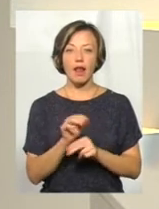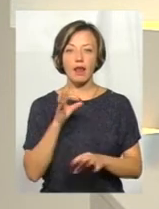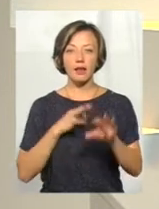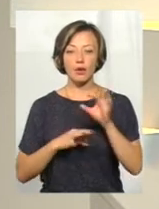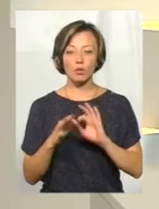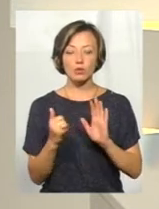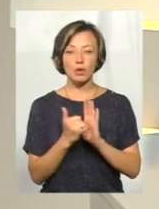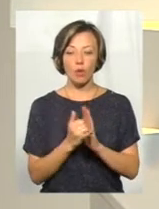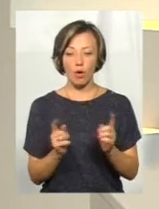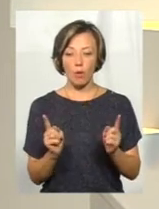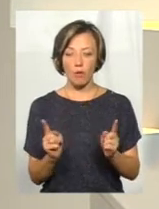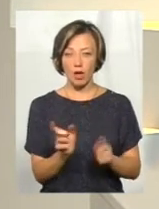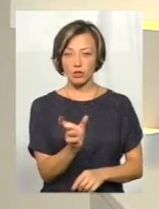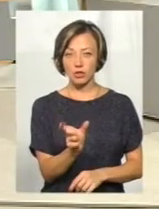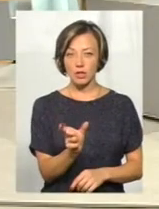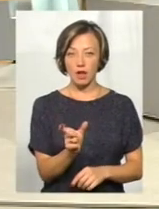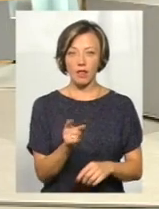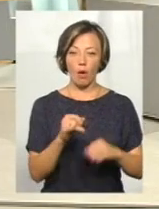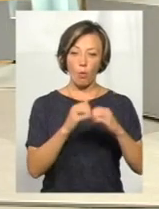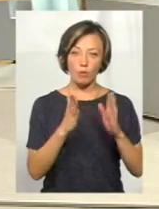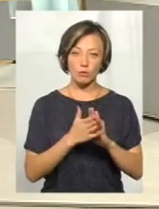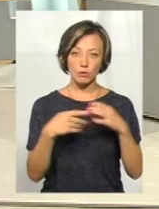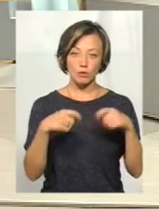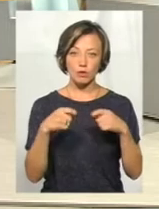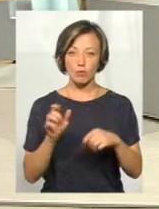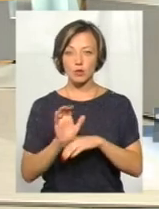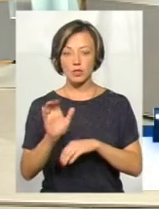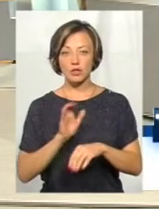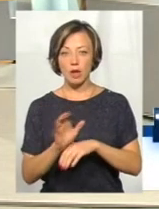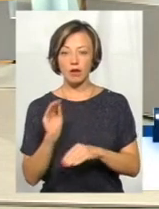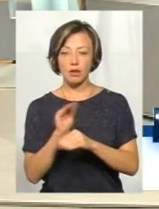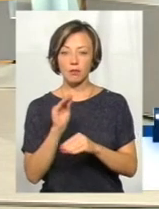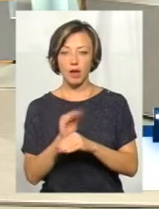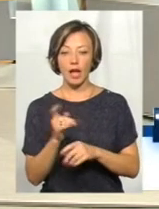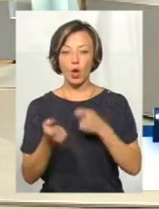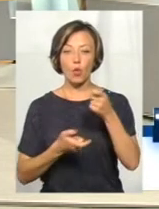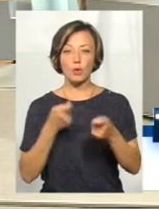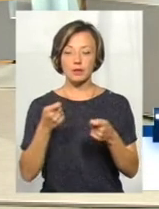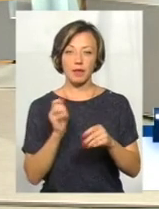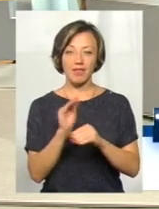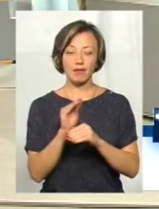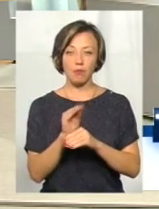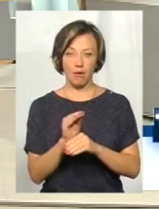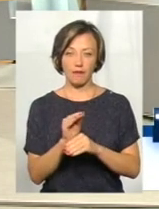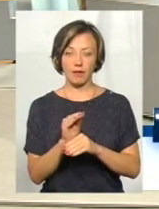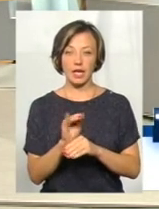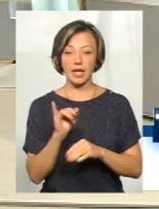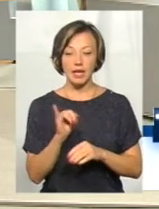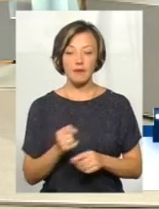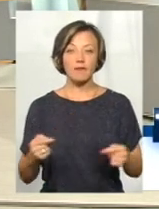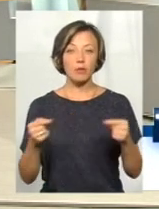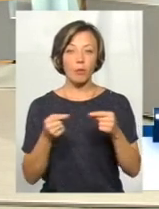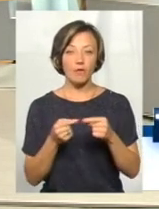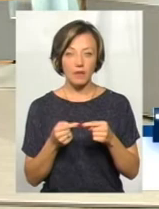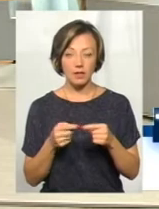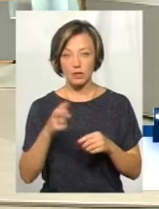на граничну оптоввідпускну ціну, постачальницькі надбавки та роздрібні надбавки. І відповідно